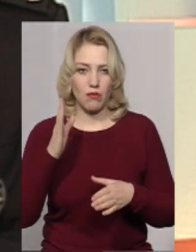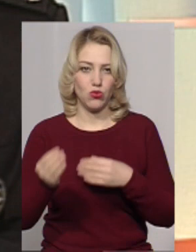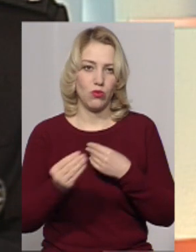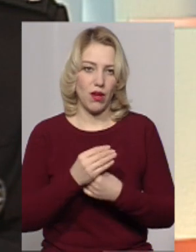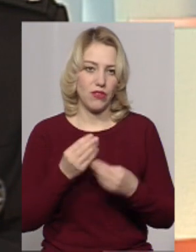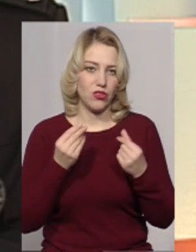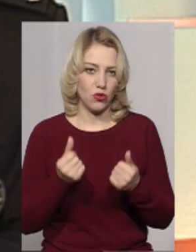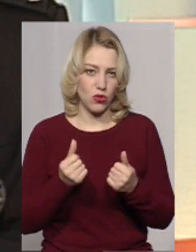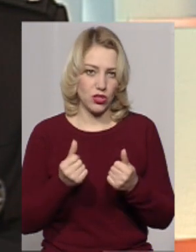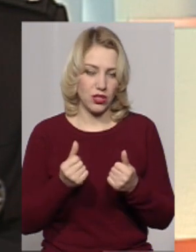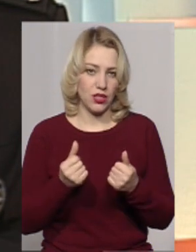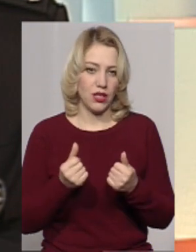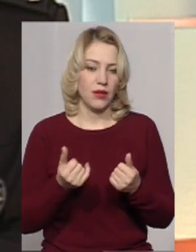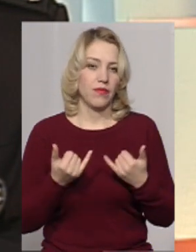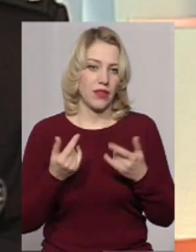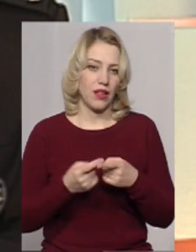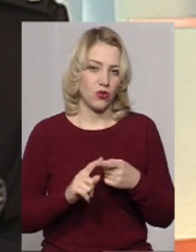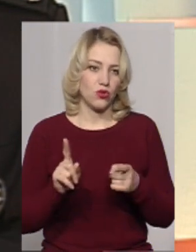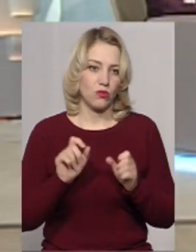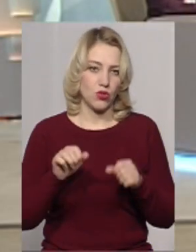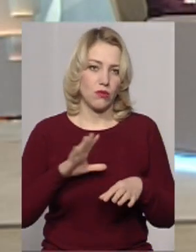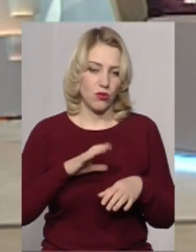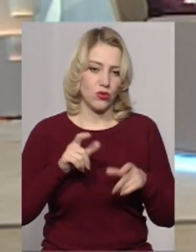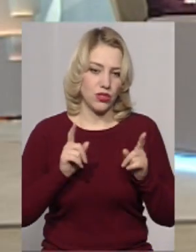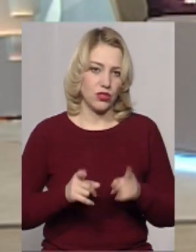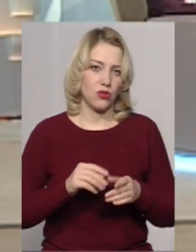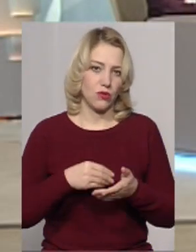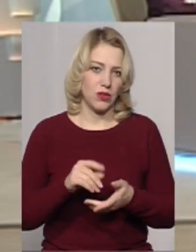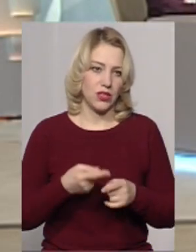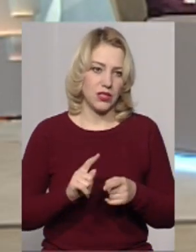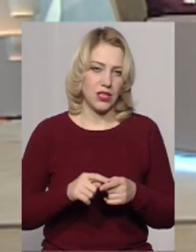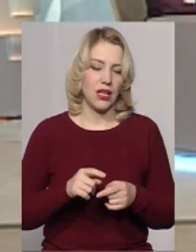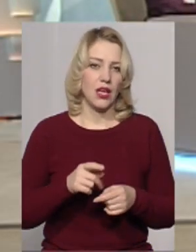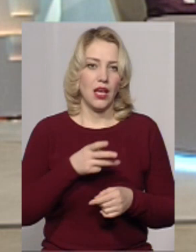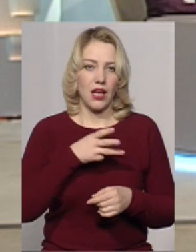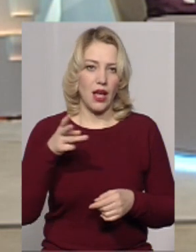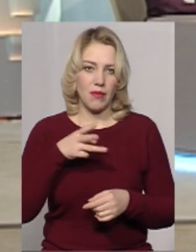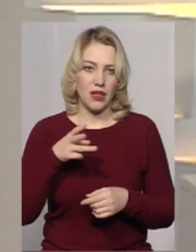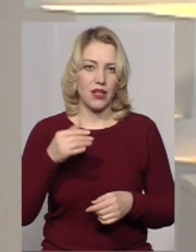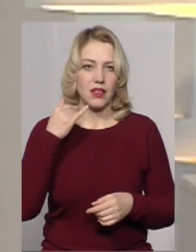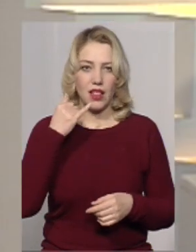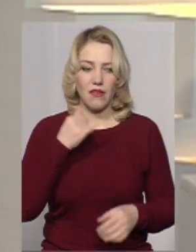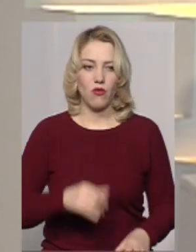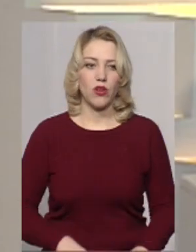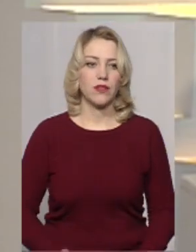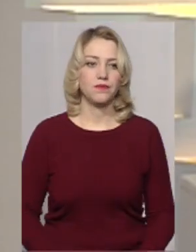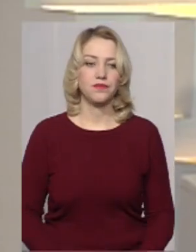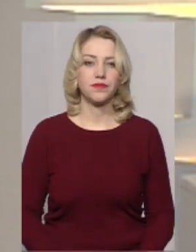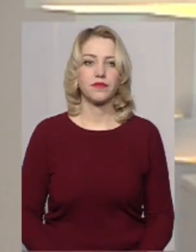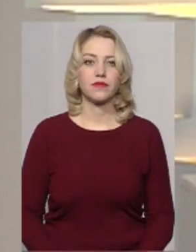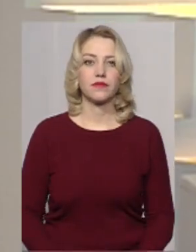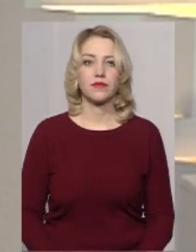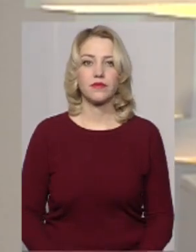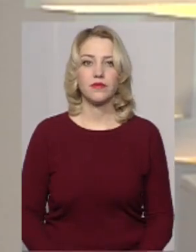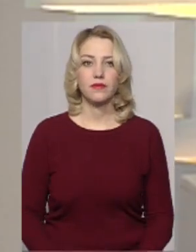ще кошти для того, щоб можна було дійсно купити ці камери. І маємо телефонний дзвінок, послухаємо і продовжуємо.